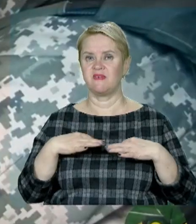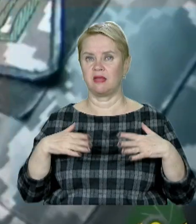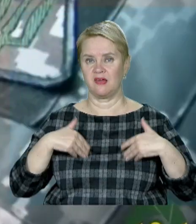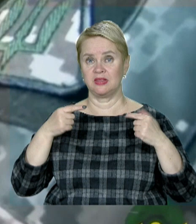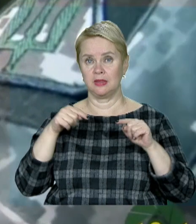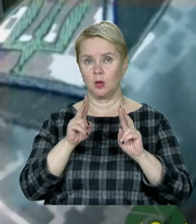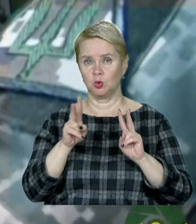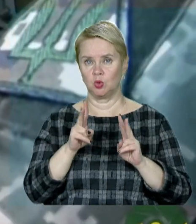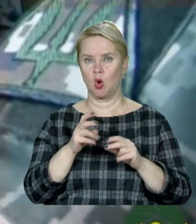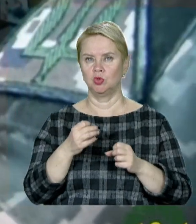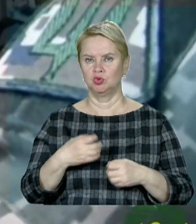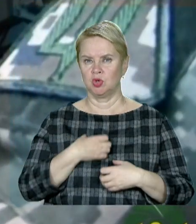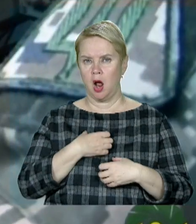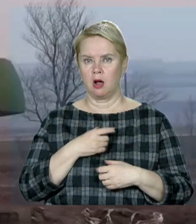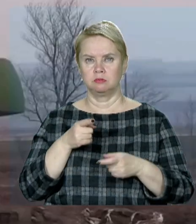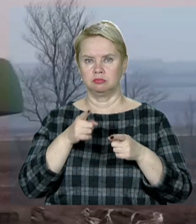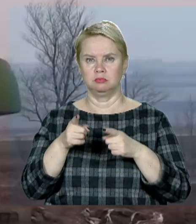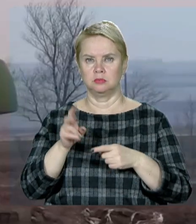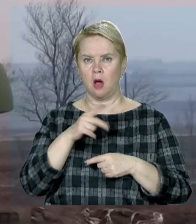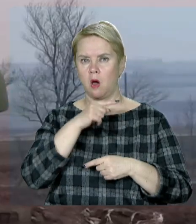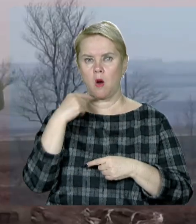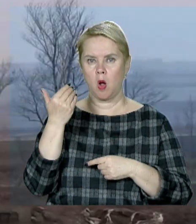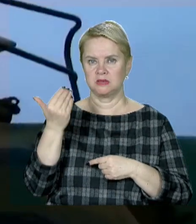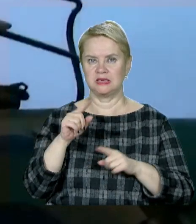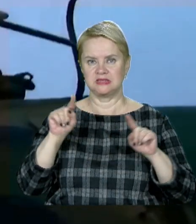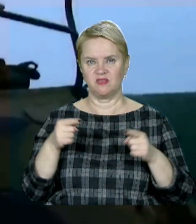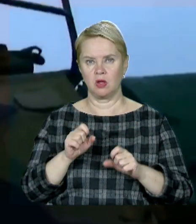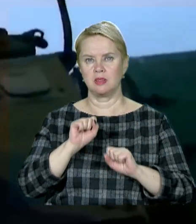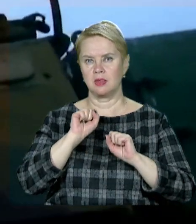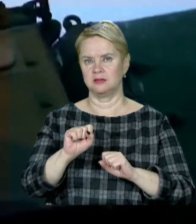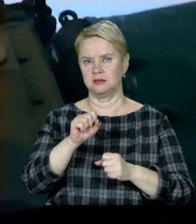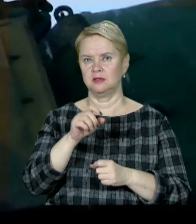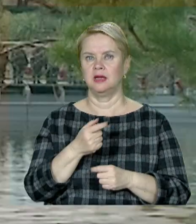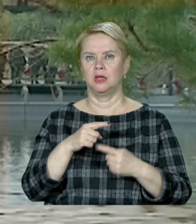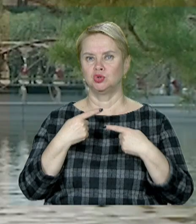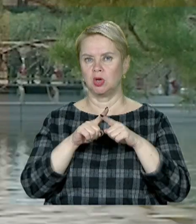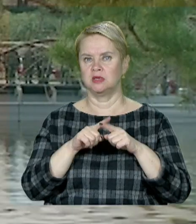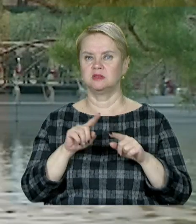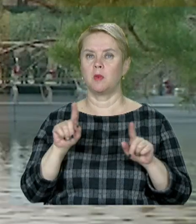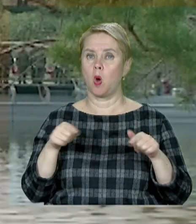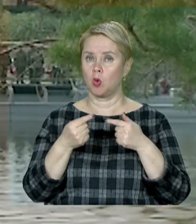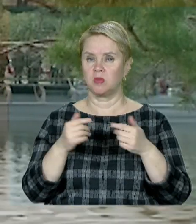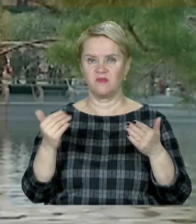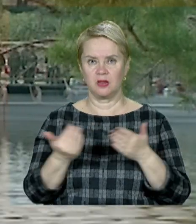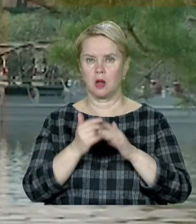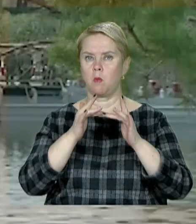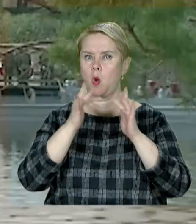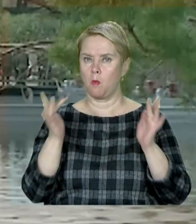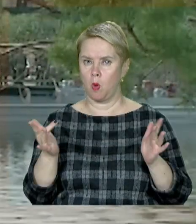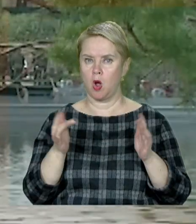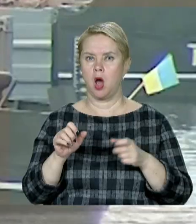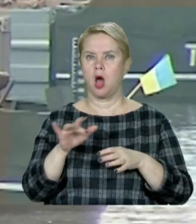вітають тих, хто нагадняє жах на російських окупантів та створює надійні смуги інженерних споруд, відновлює мости